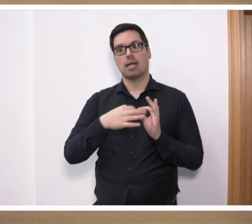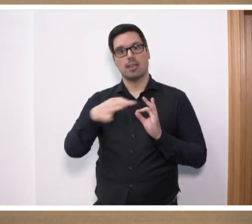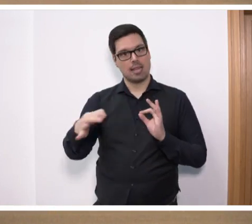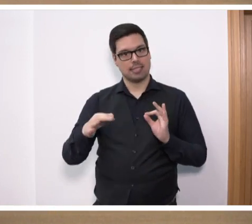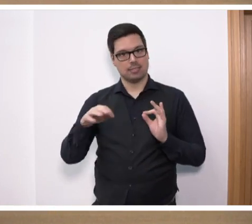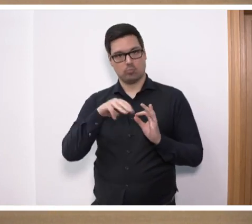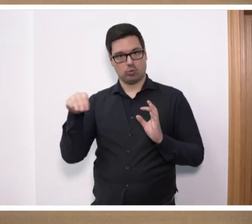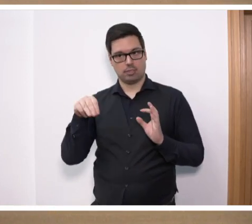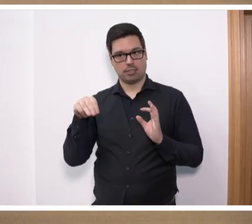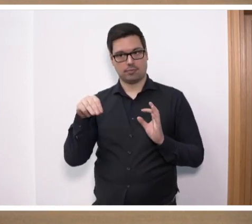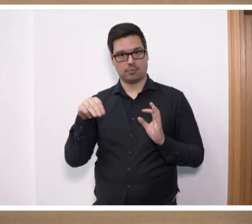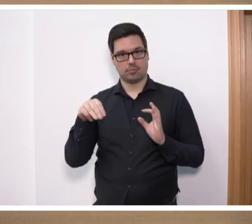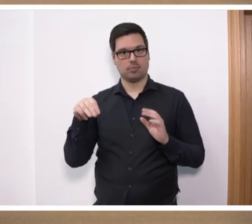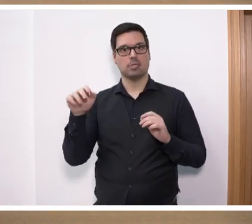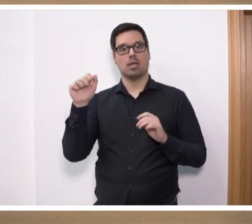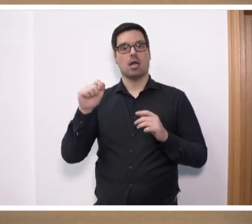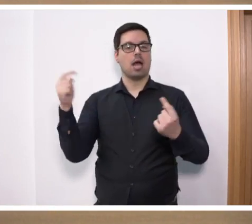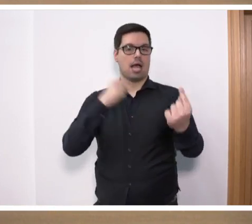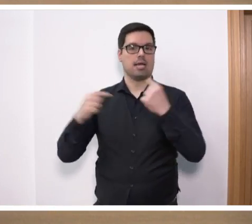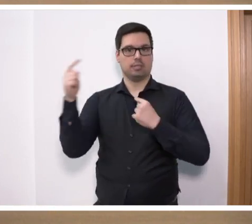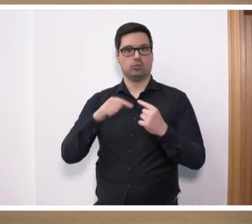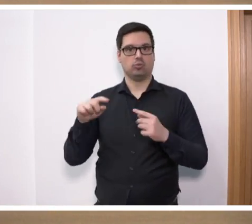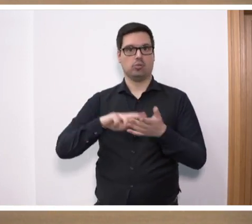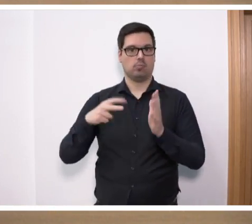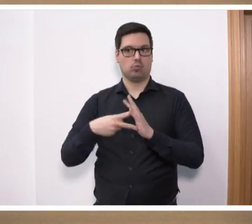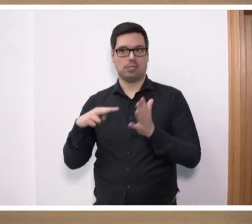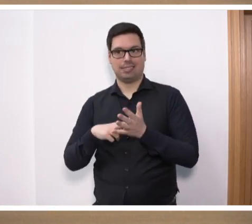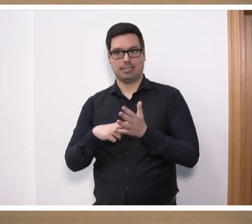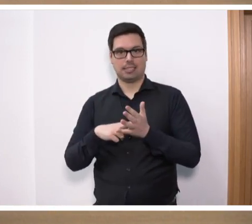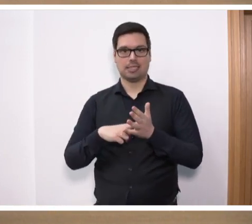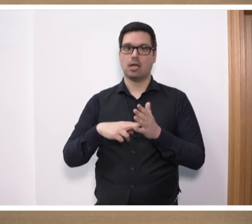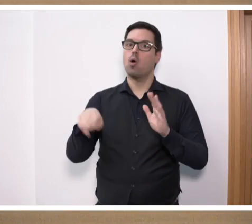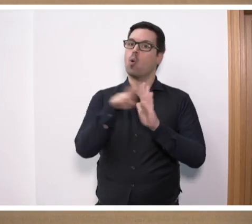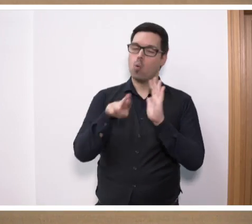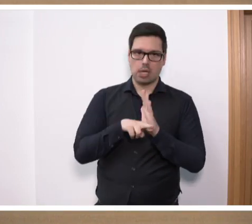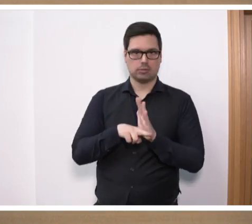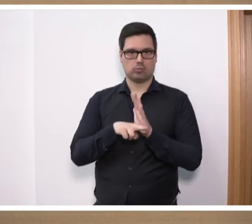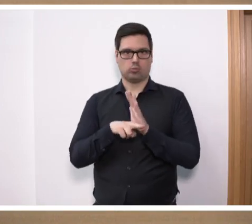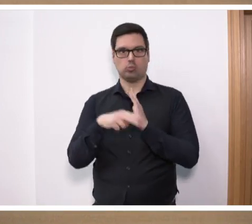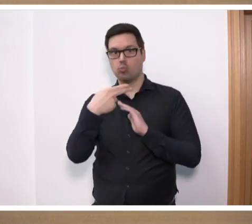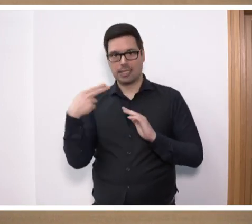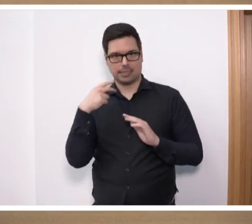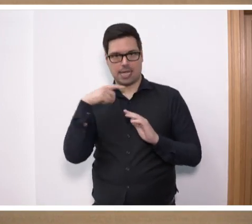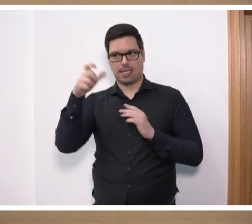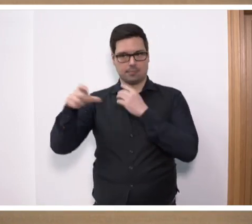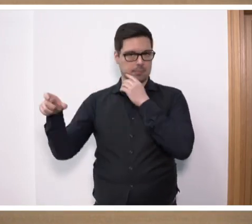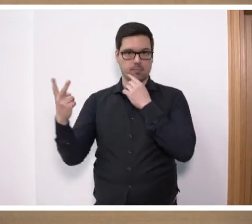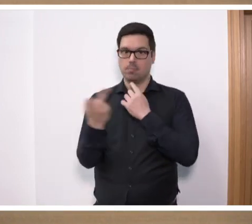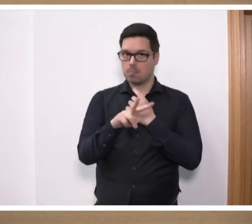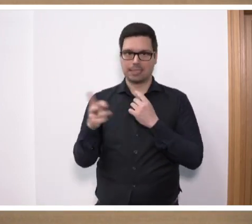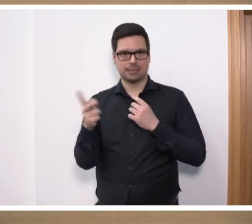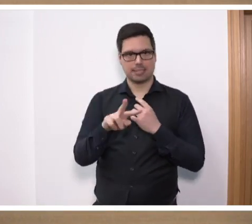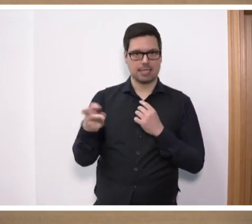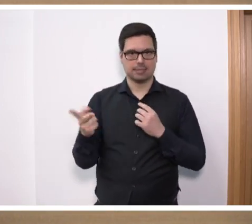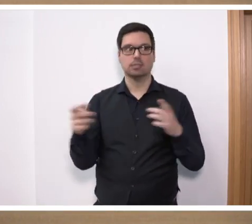lautet im Bereich der Asylpolitik Humanität und Ordnung. Das muss man gemeinsam denken. Das sind die beiden Seiten der Medaille,